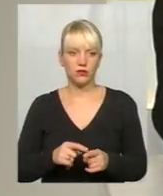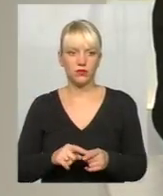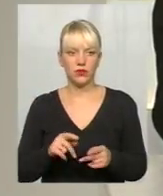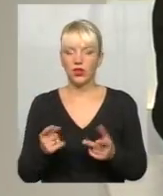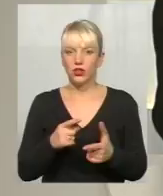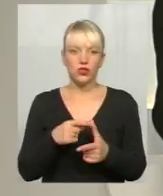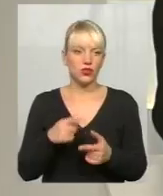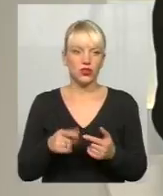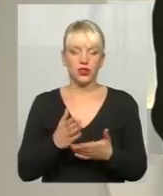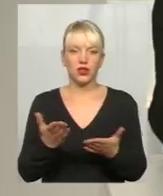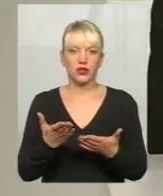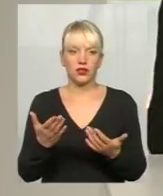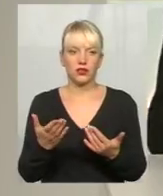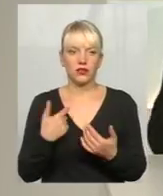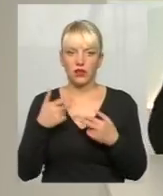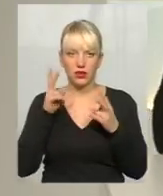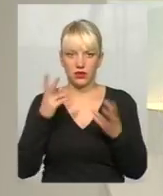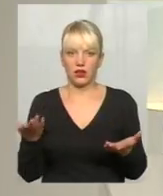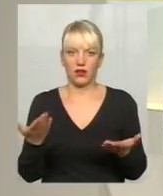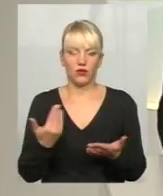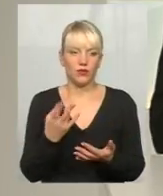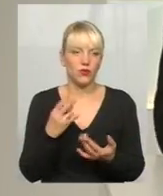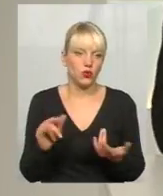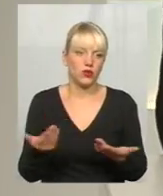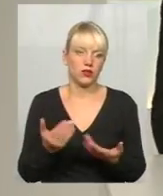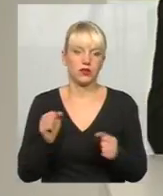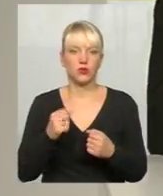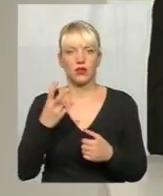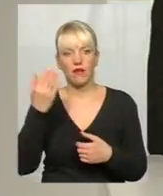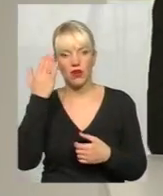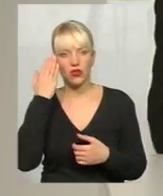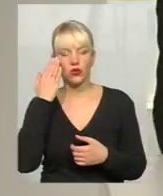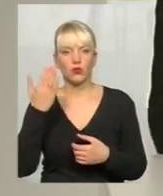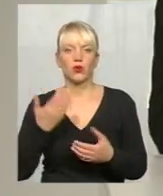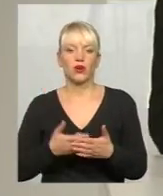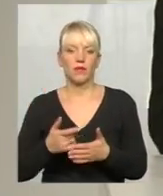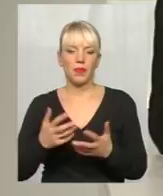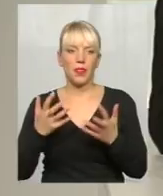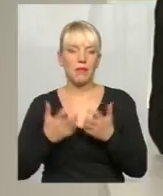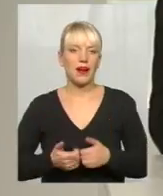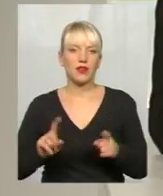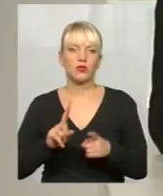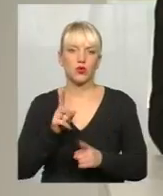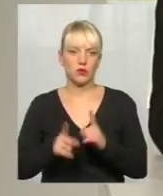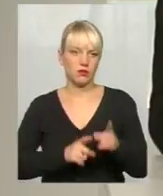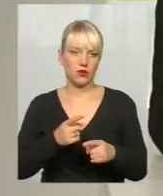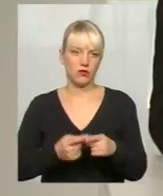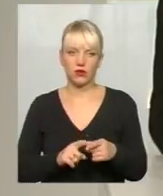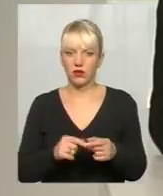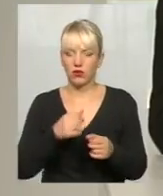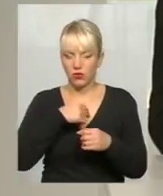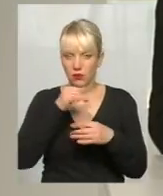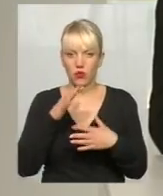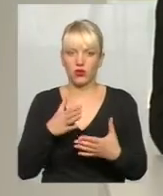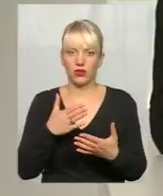Чи якийсь, ну, я не знаю, якісь, можливо, на вашу думку, механізми, що потрібно це змінювати? що, ну, мені здається, ну, не